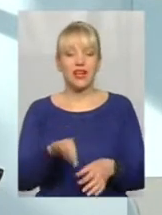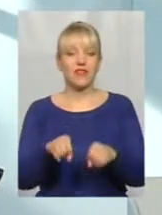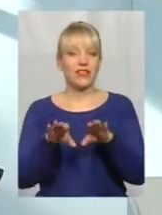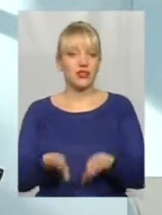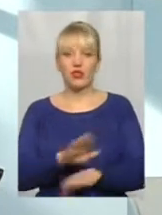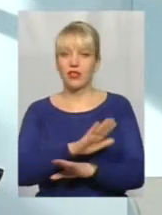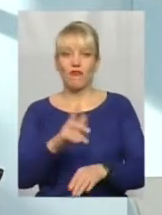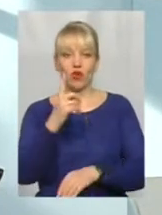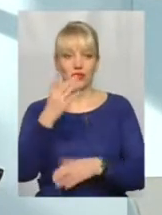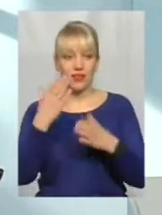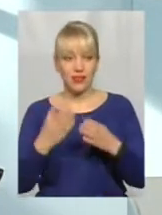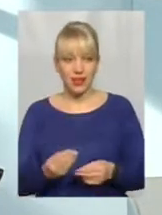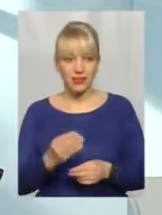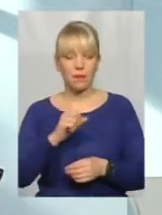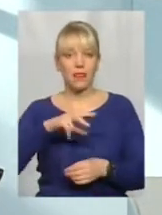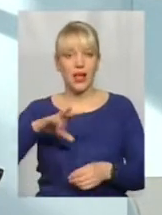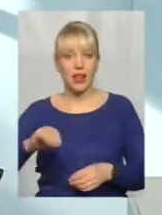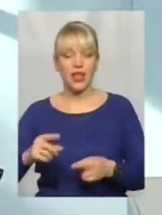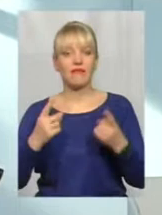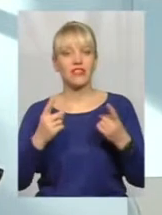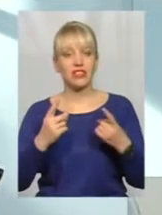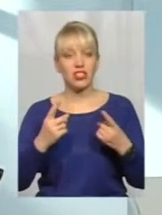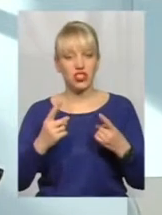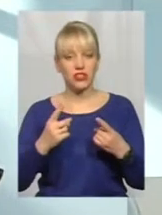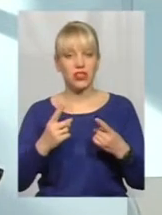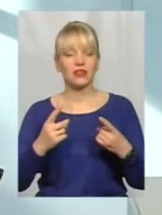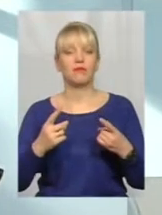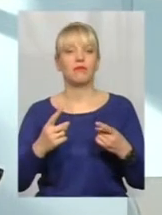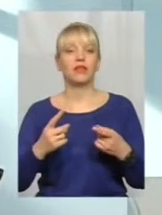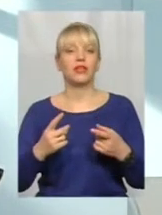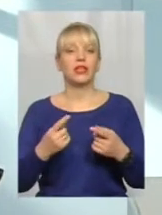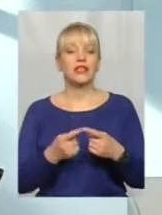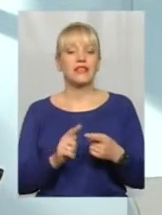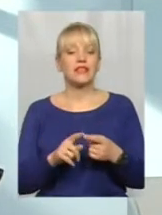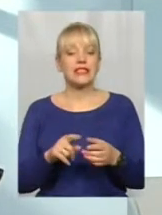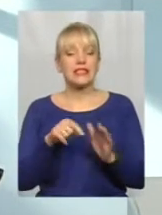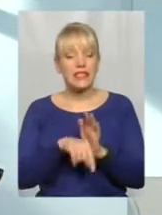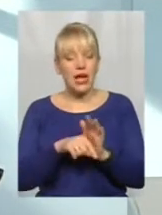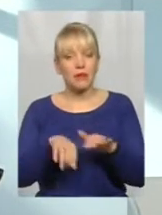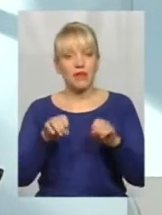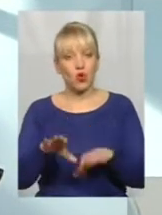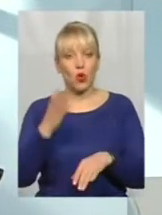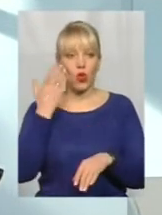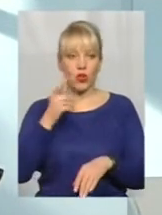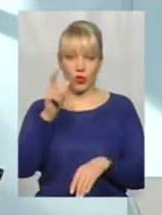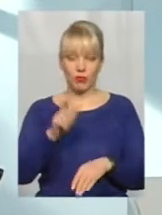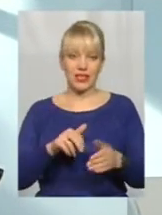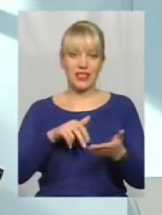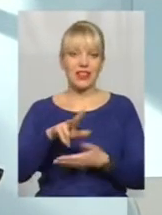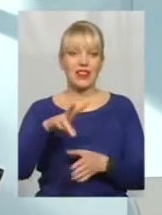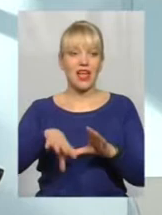день, але в значній мірі саме вирішується тоді, коли громадянин приходить на вибори.